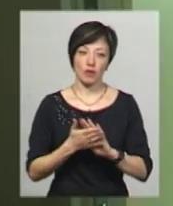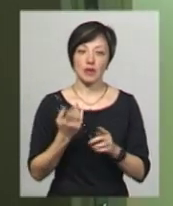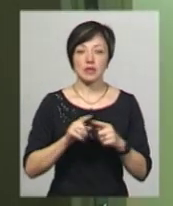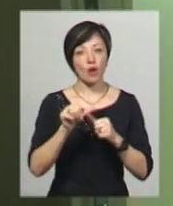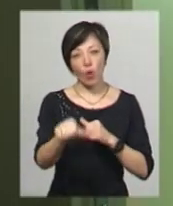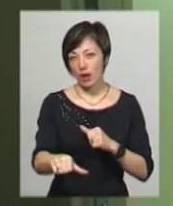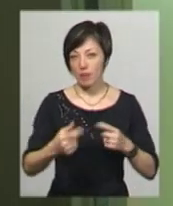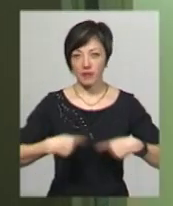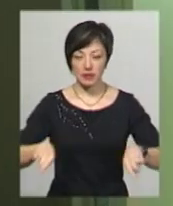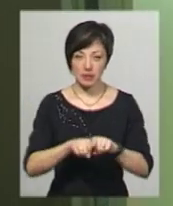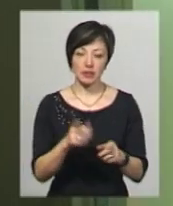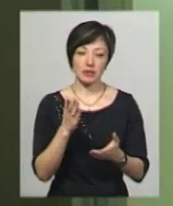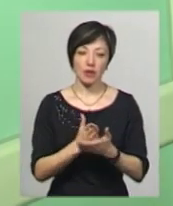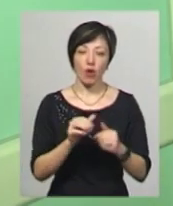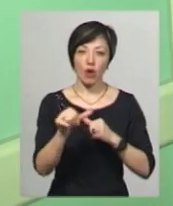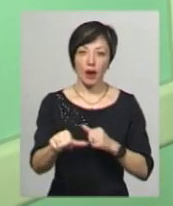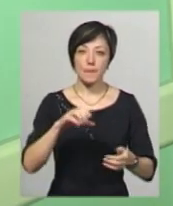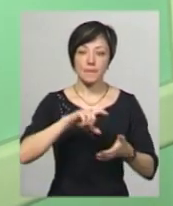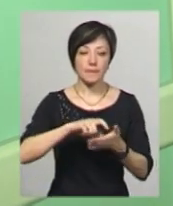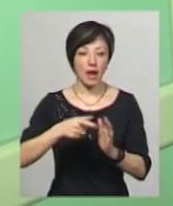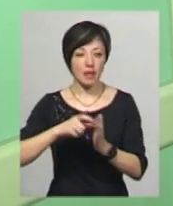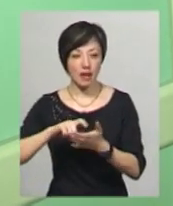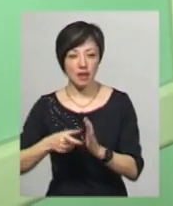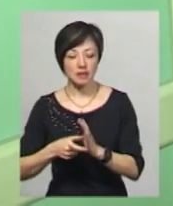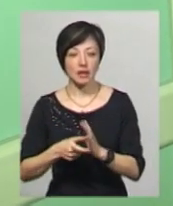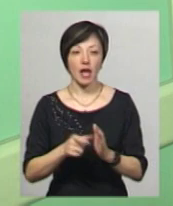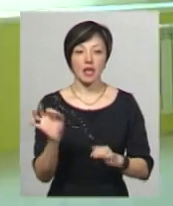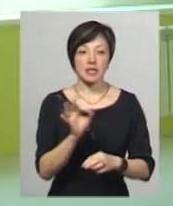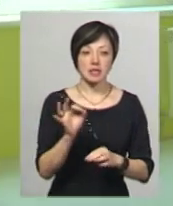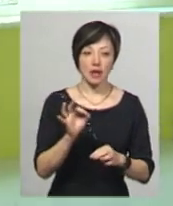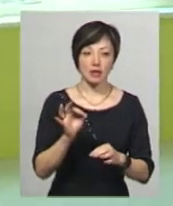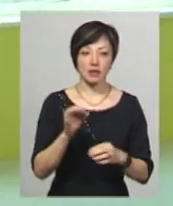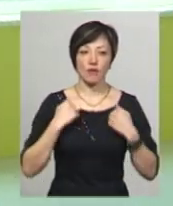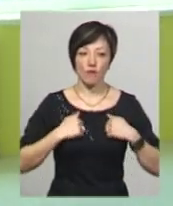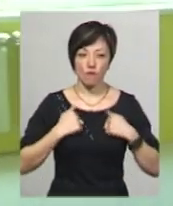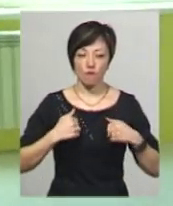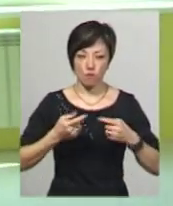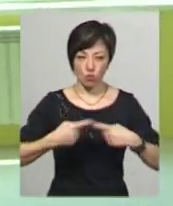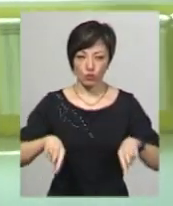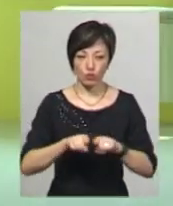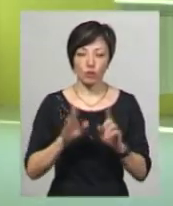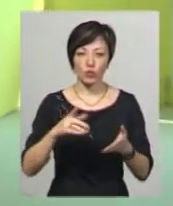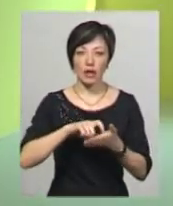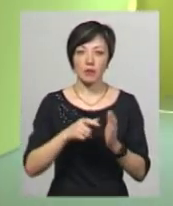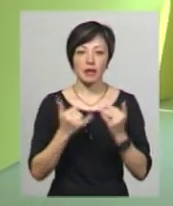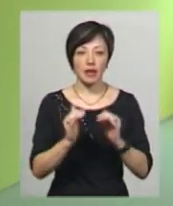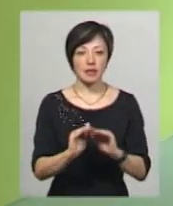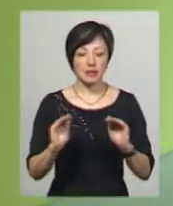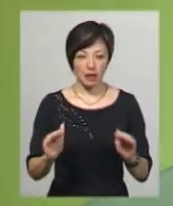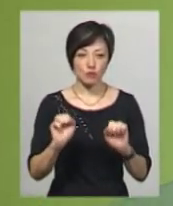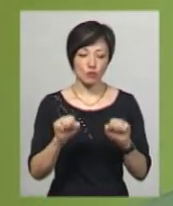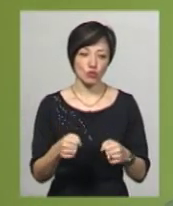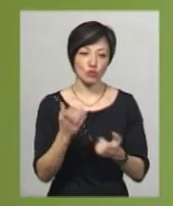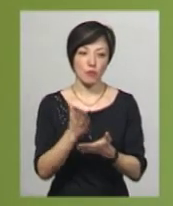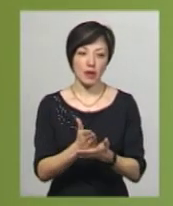окреме відділення, є окремо палати, санвузели, буде кімната для дітей, де вони